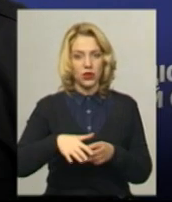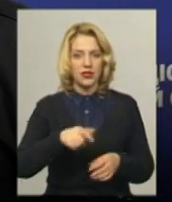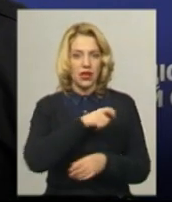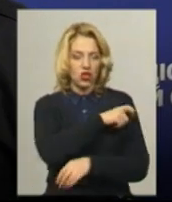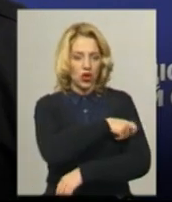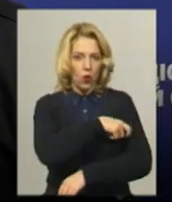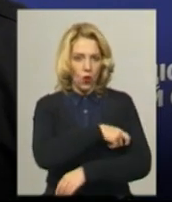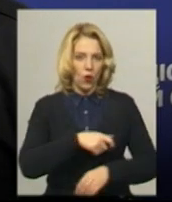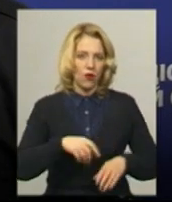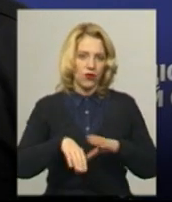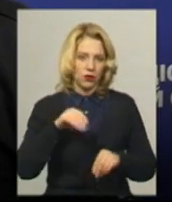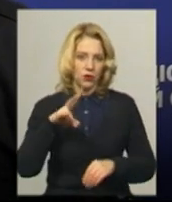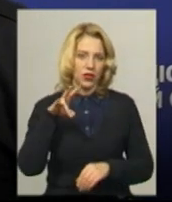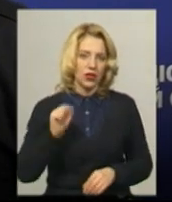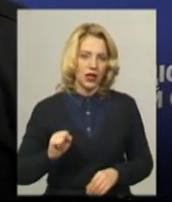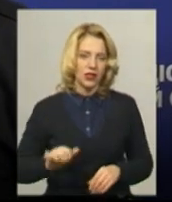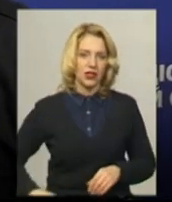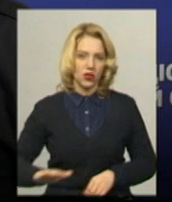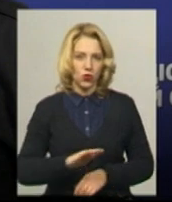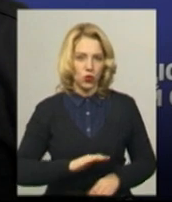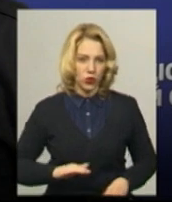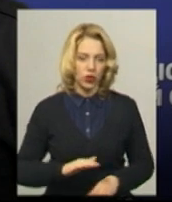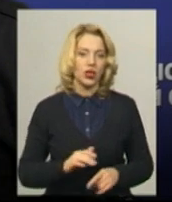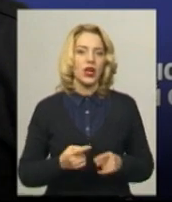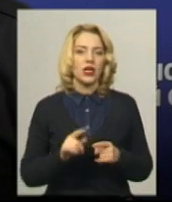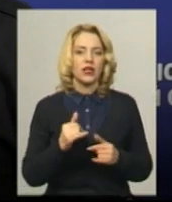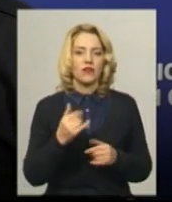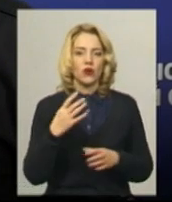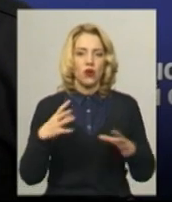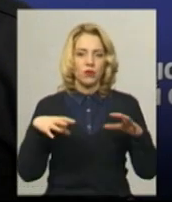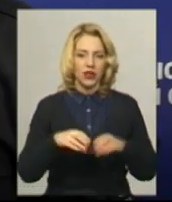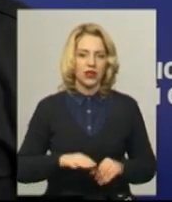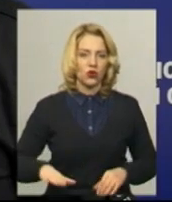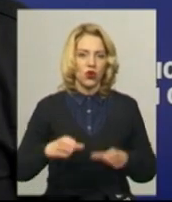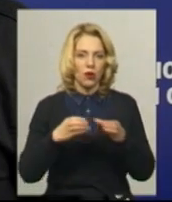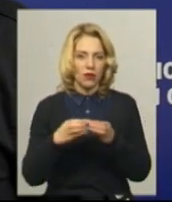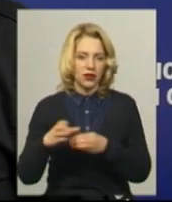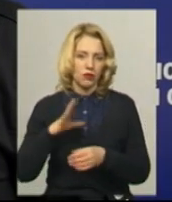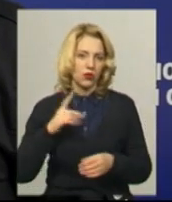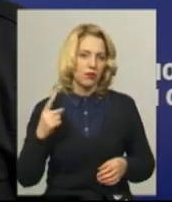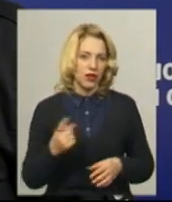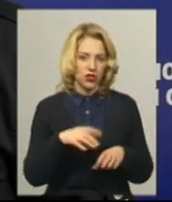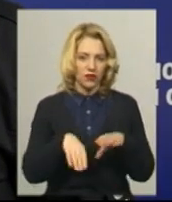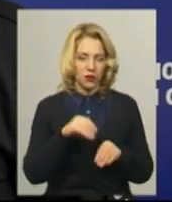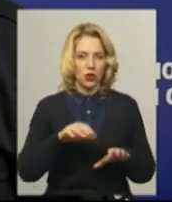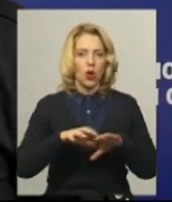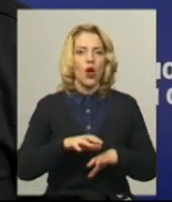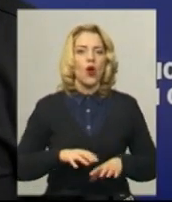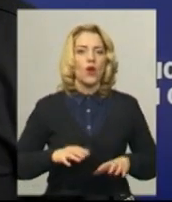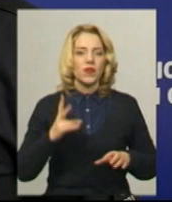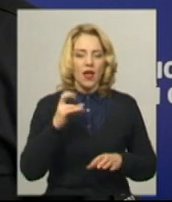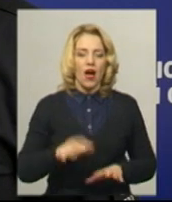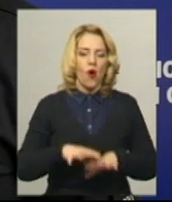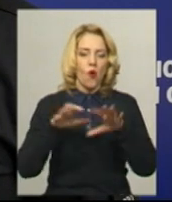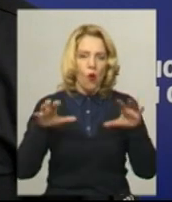вибори на території Хмельницької області. Зокрема, в чотирьох об'єднаних територіальних громадах відбулися перші вибори голів об'єднаних територіальних громад.